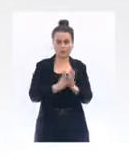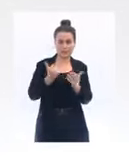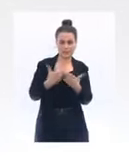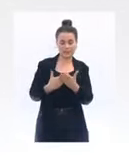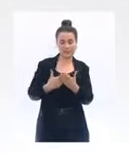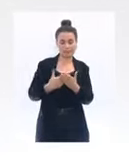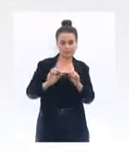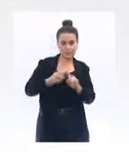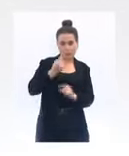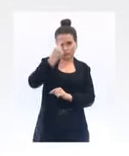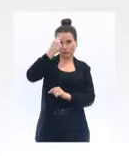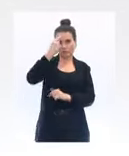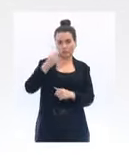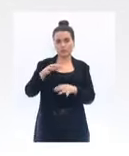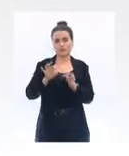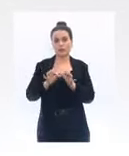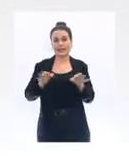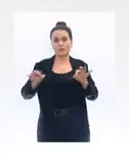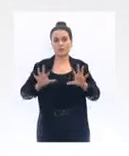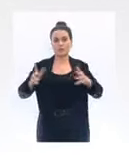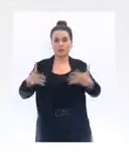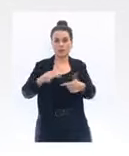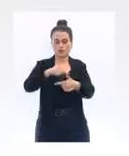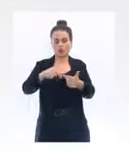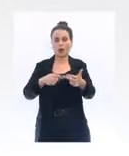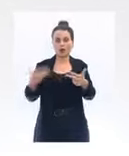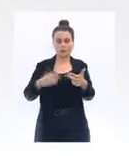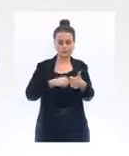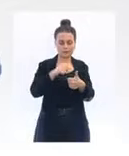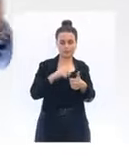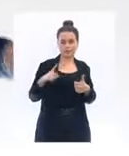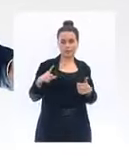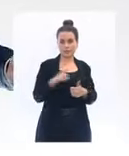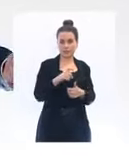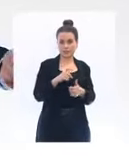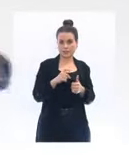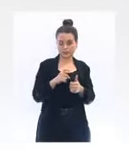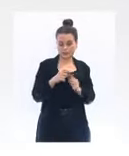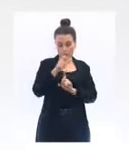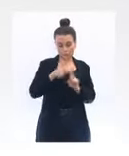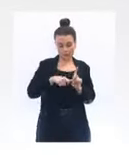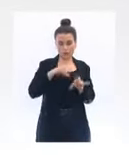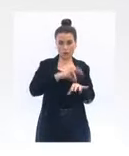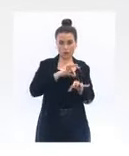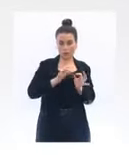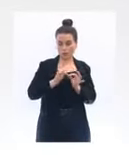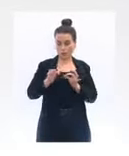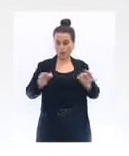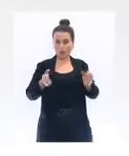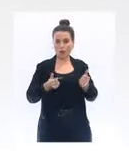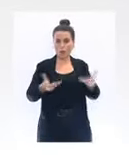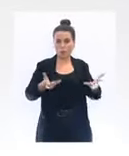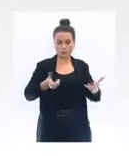épidémie. La contagiosité du virus,'est-à-dire quel est le risque que le virus se transmette d'une personne à une autre, on ne peut pas agir dessus.